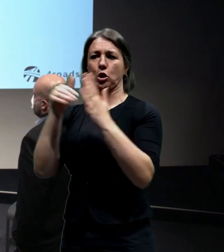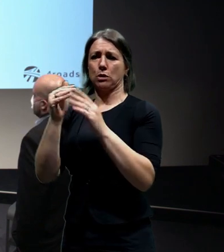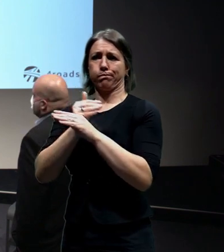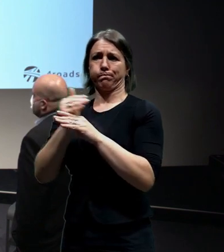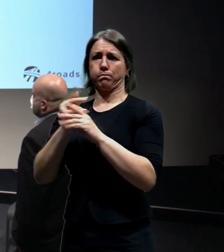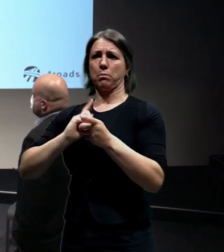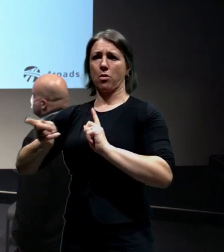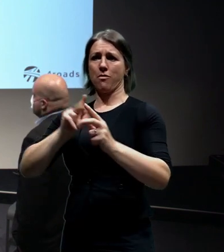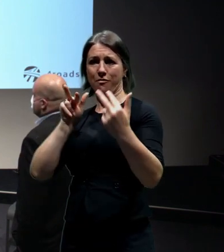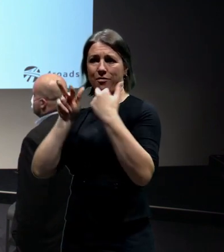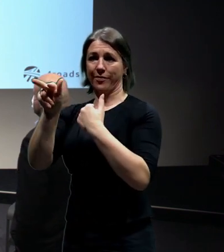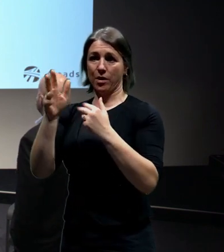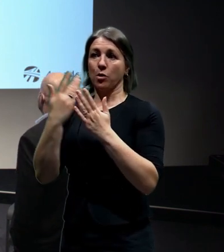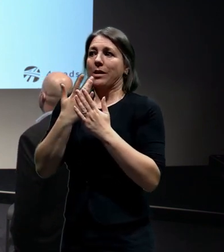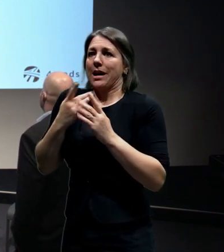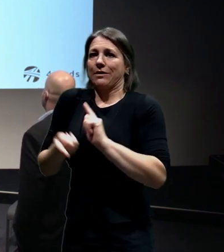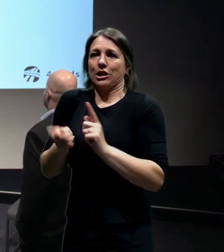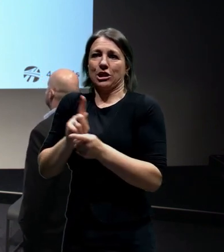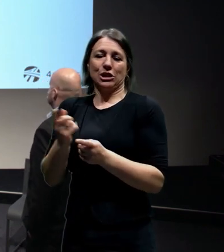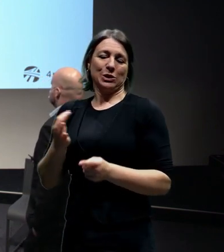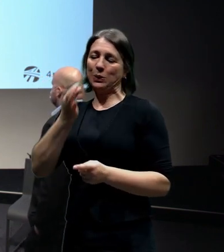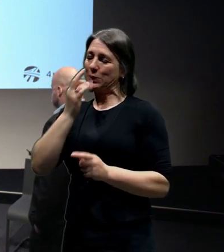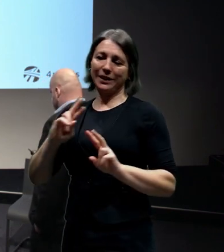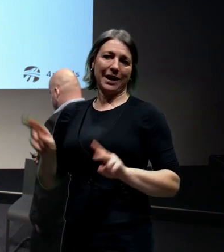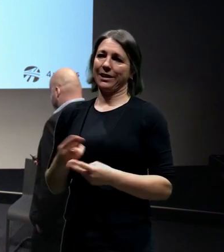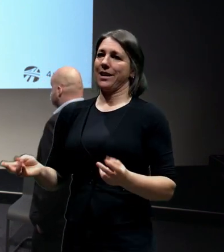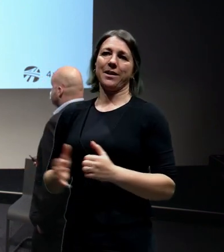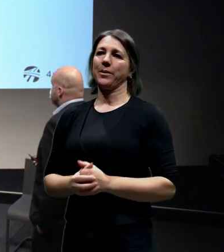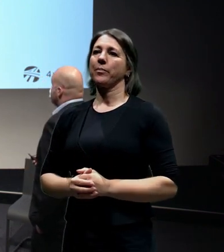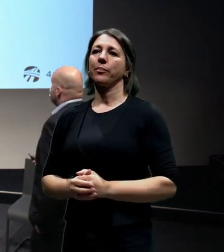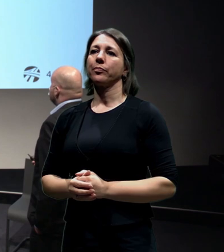velmi problematické rozplety v té ražené části.